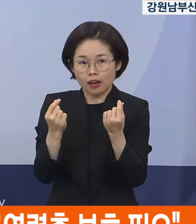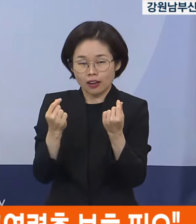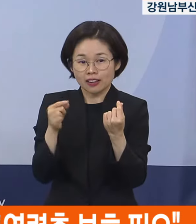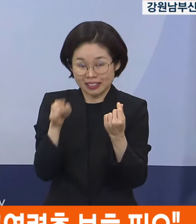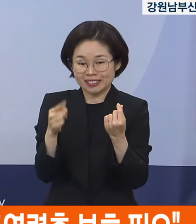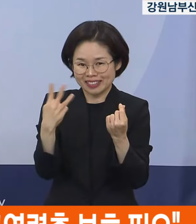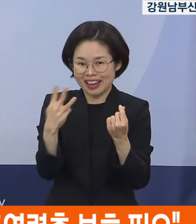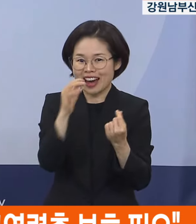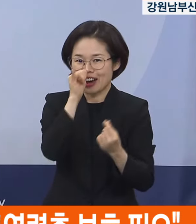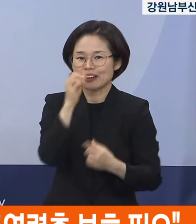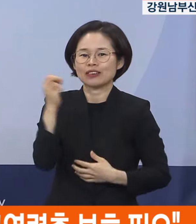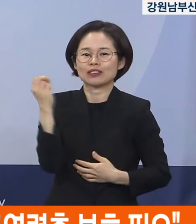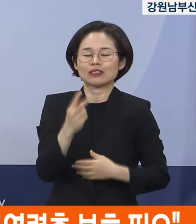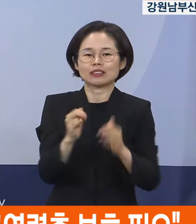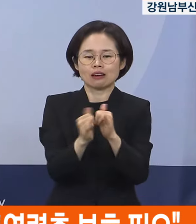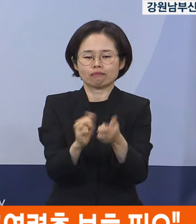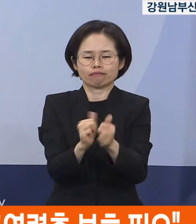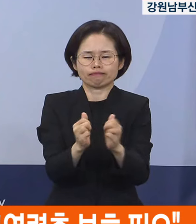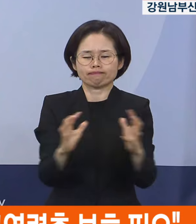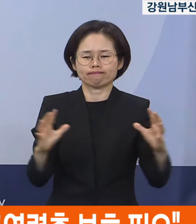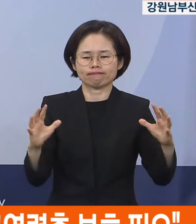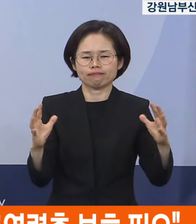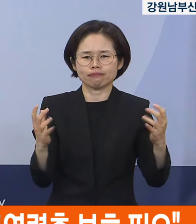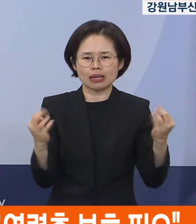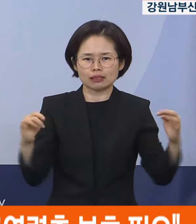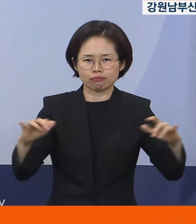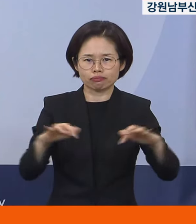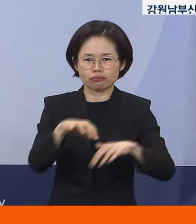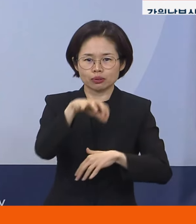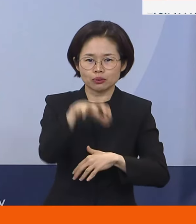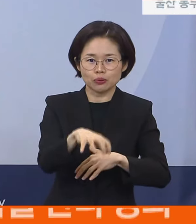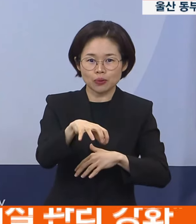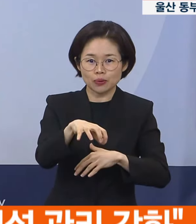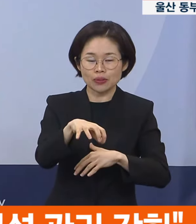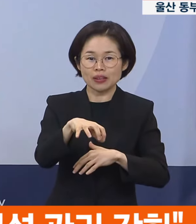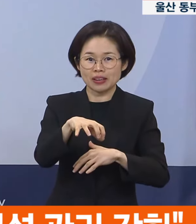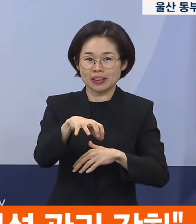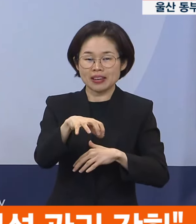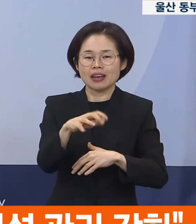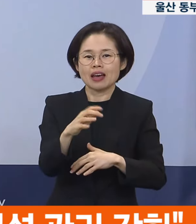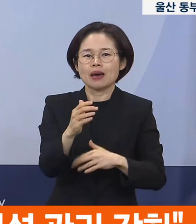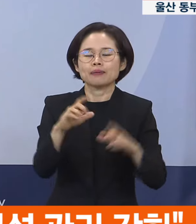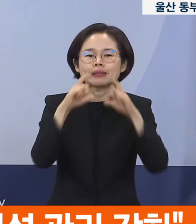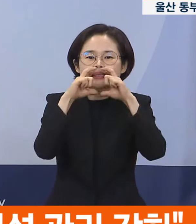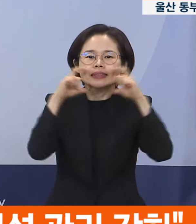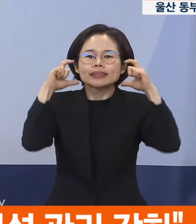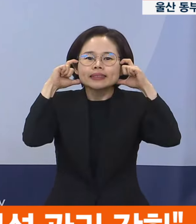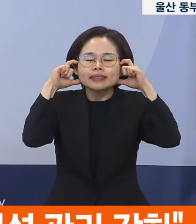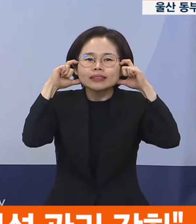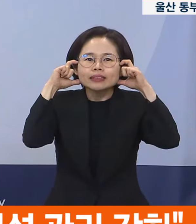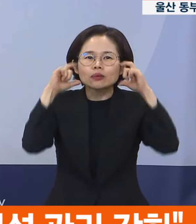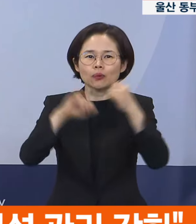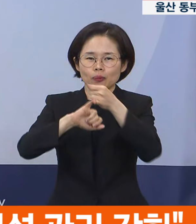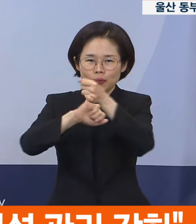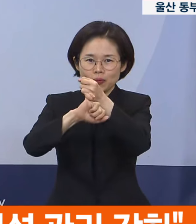밀폐된 실내에서 마스크 착용이 감염 예방에 도움이 된다는 점을 강조하였습니다.